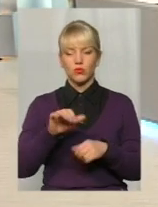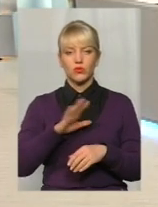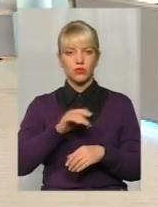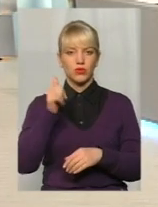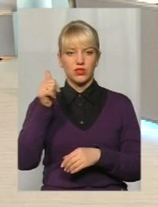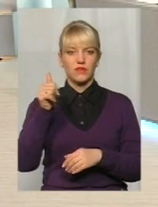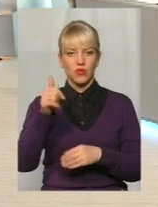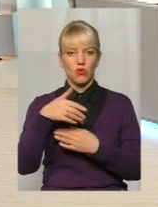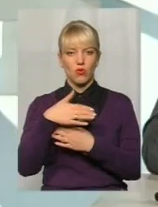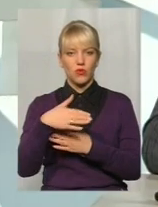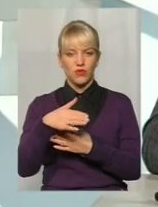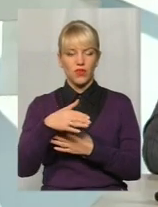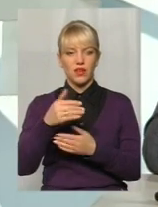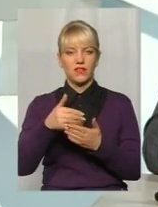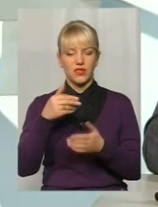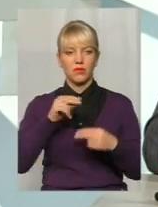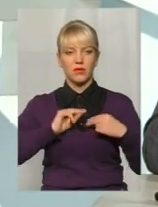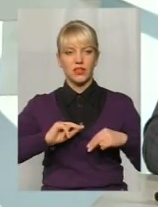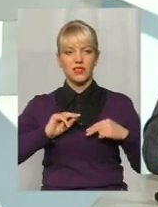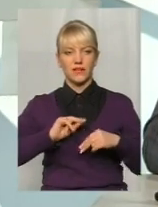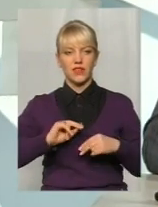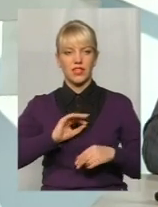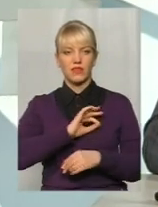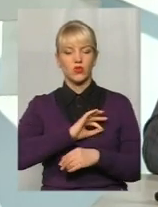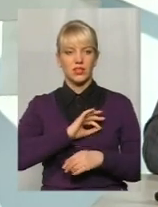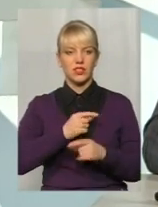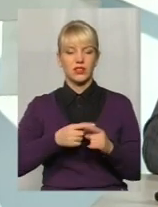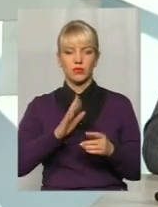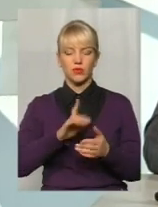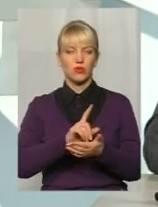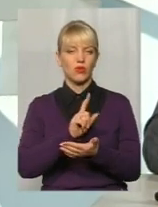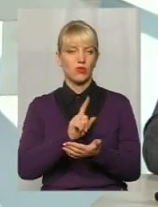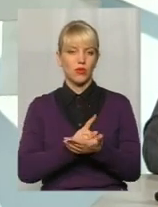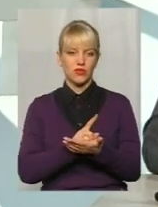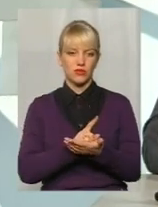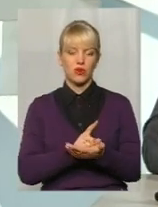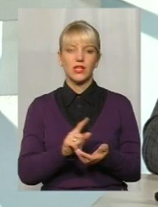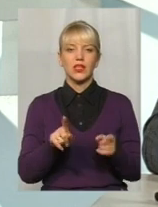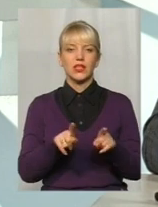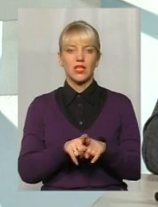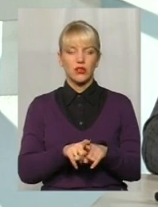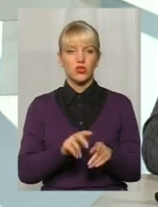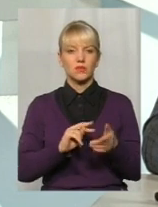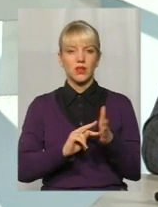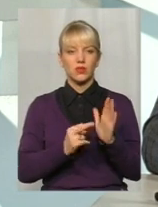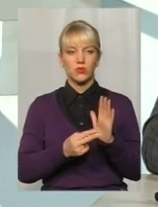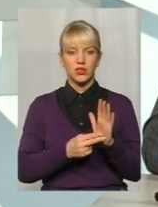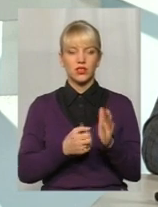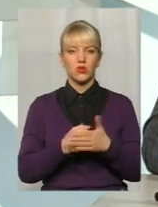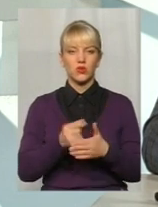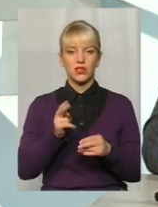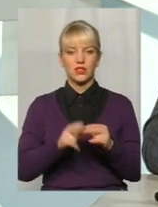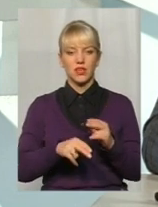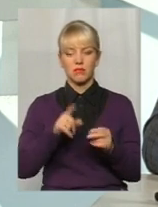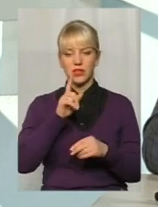працівників? Від працівників юстиції це буде обов'язково. Також планується до кінця